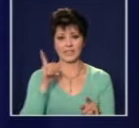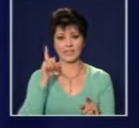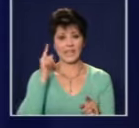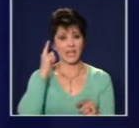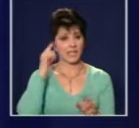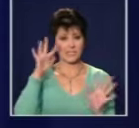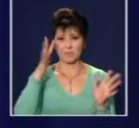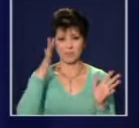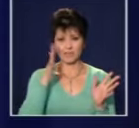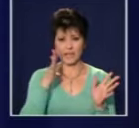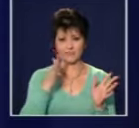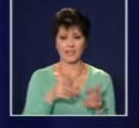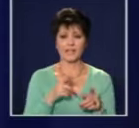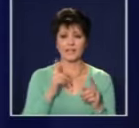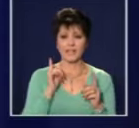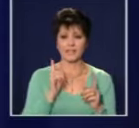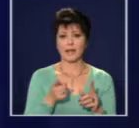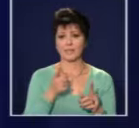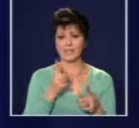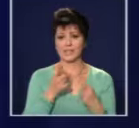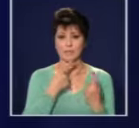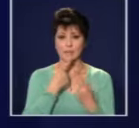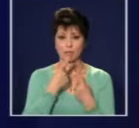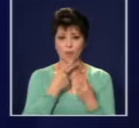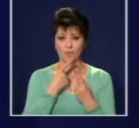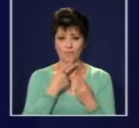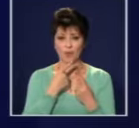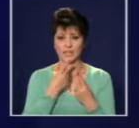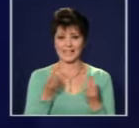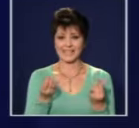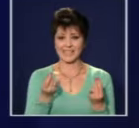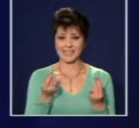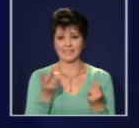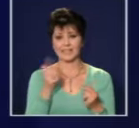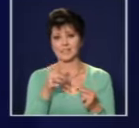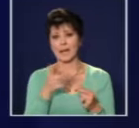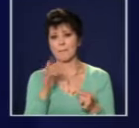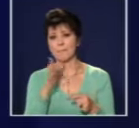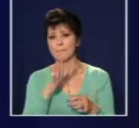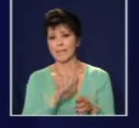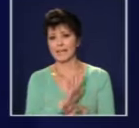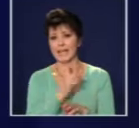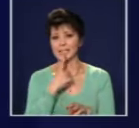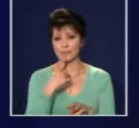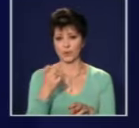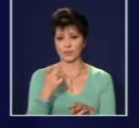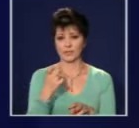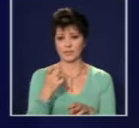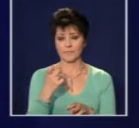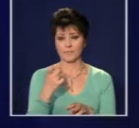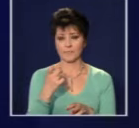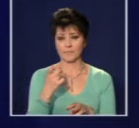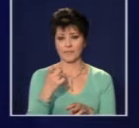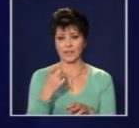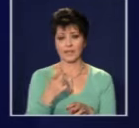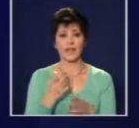Трябва да се предоговорят цените и с тези 15-годишни договори, които сме скучили с текстовете в Маришки басейн. дължаваме на хората,